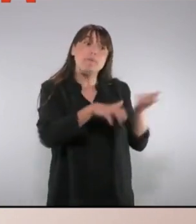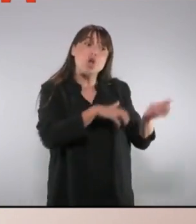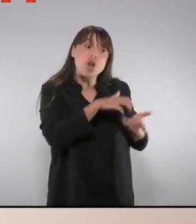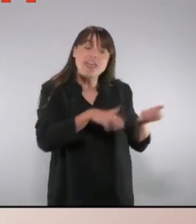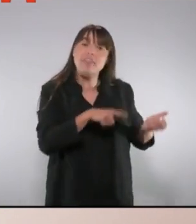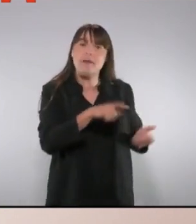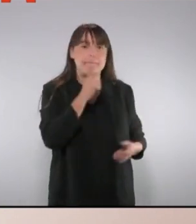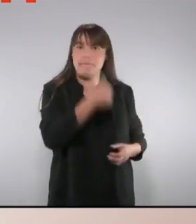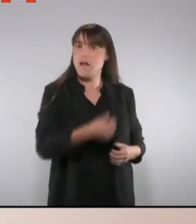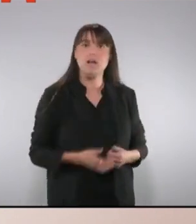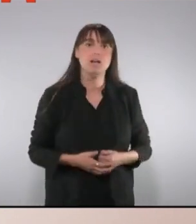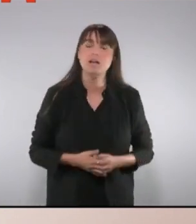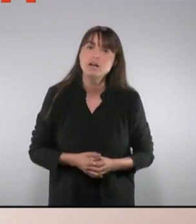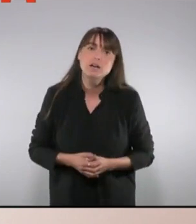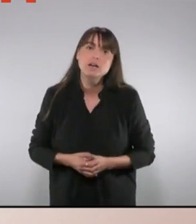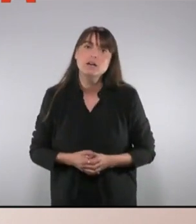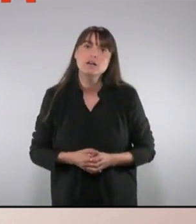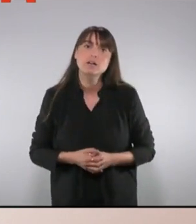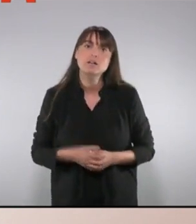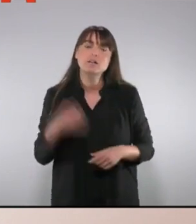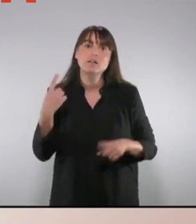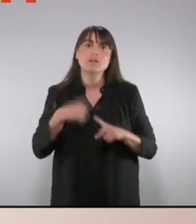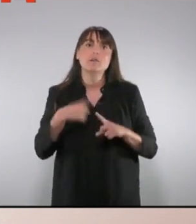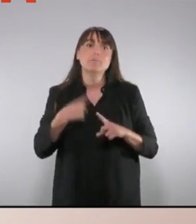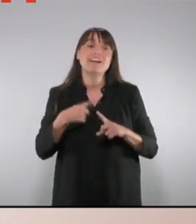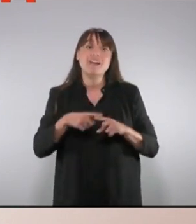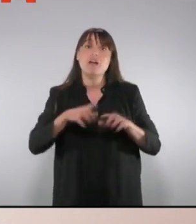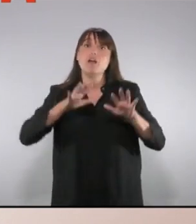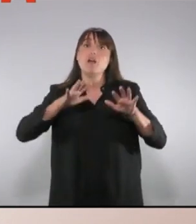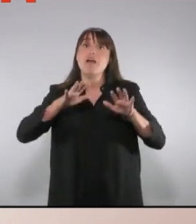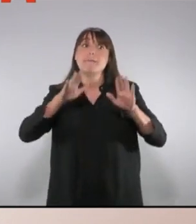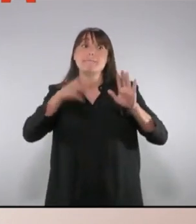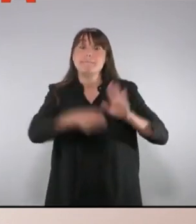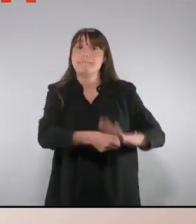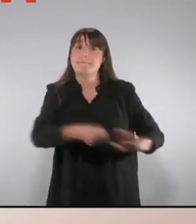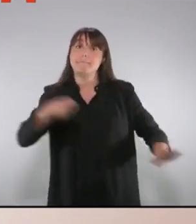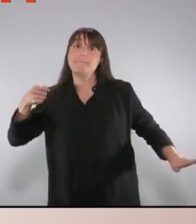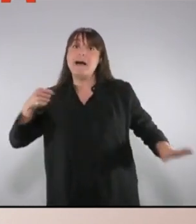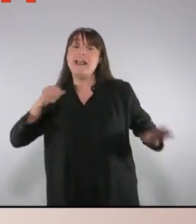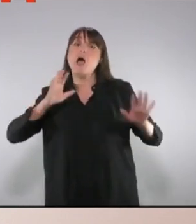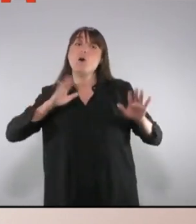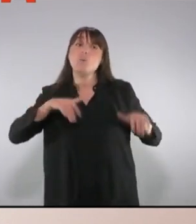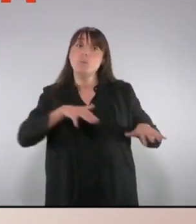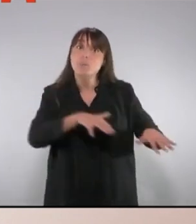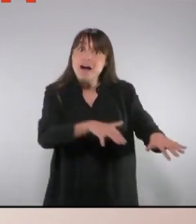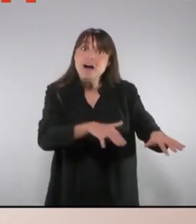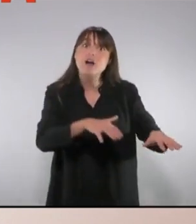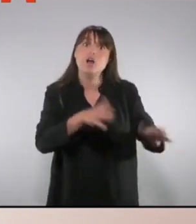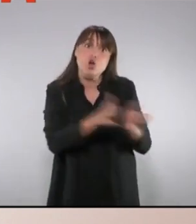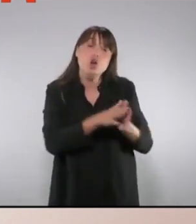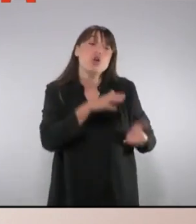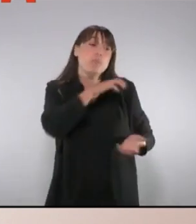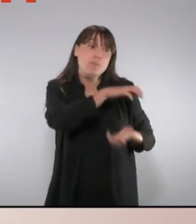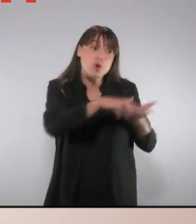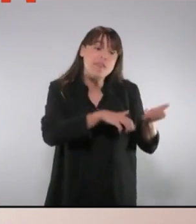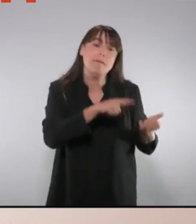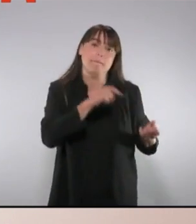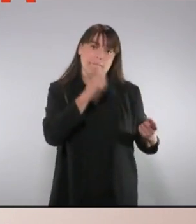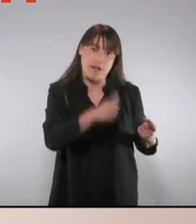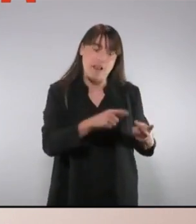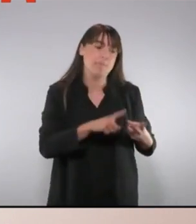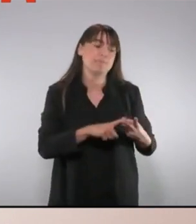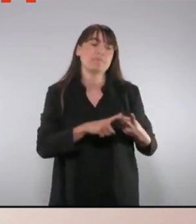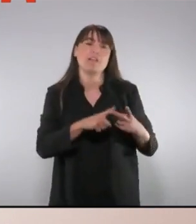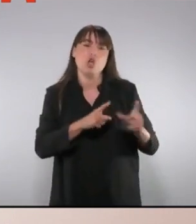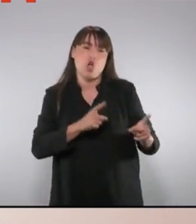tot. Desonar famílies amb violència, aturar mobilitzacions socials o sindicals amb violència, actuar contra determinats col·lectius pel seu